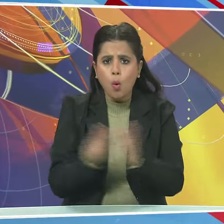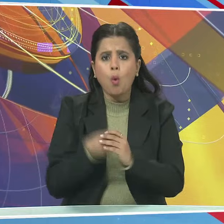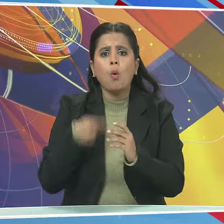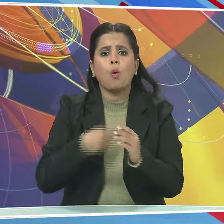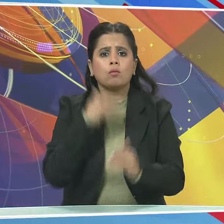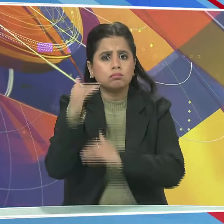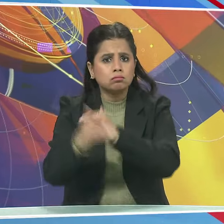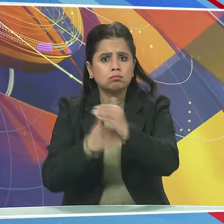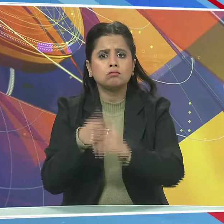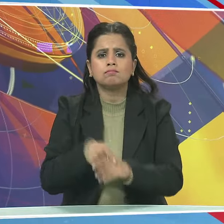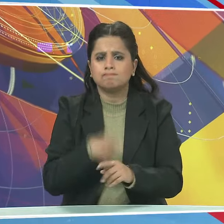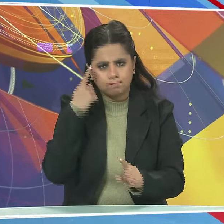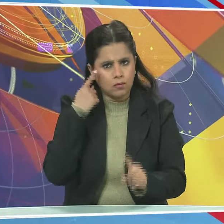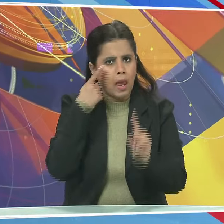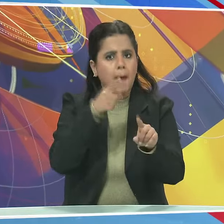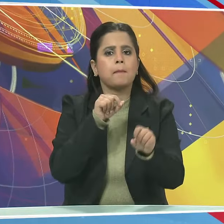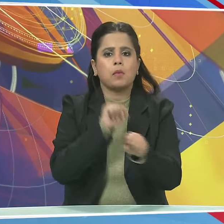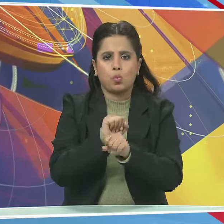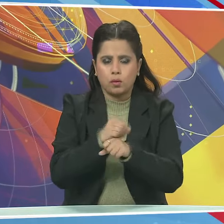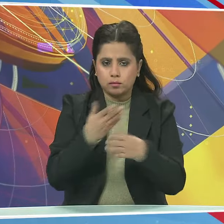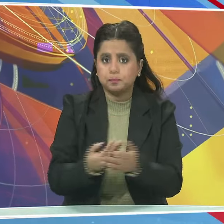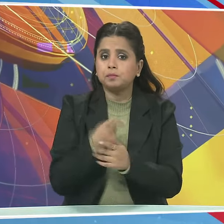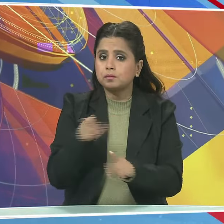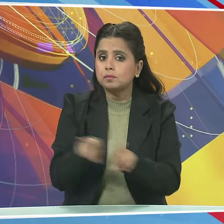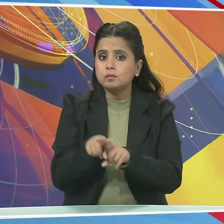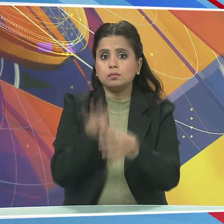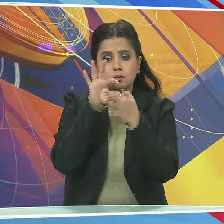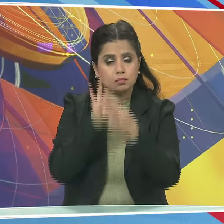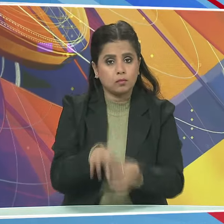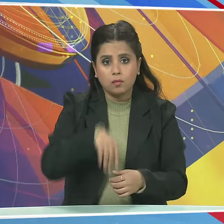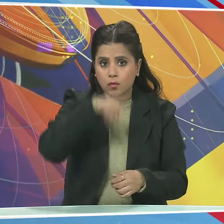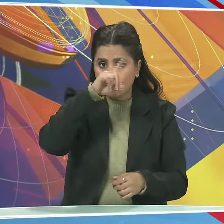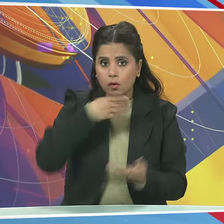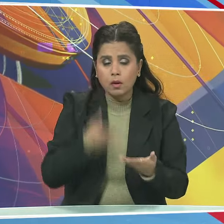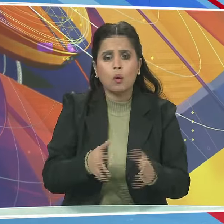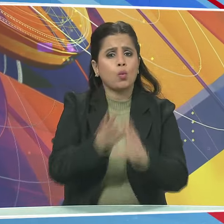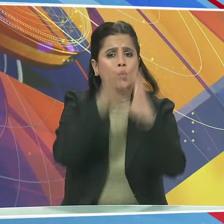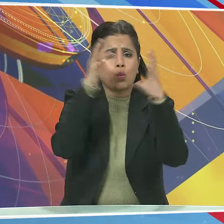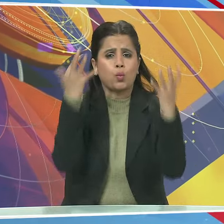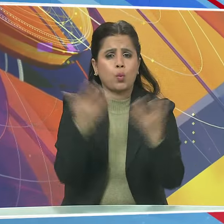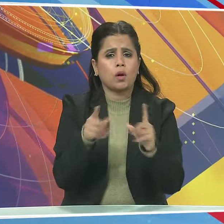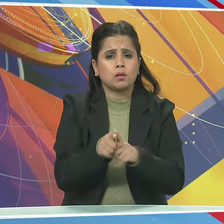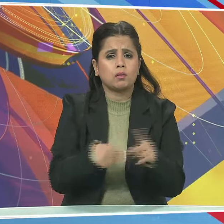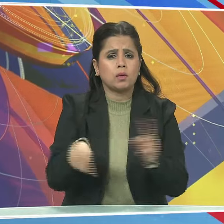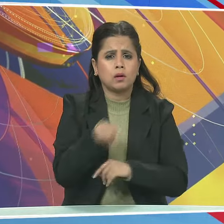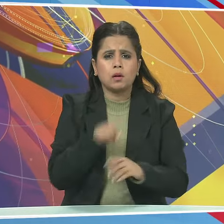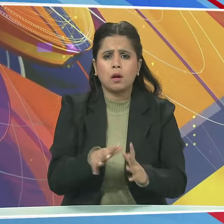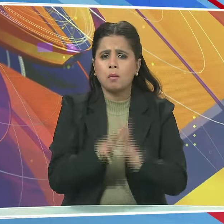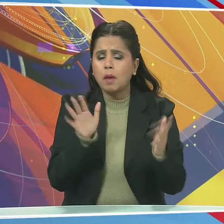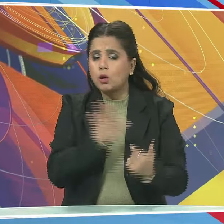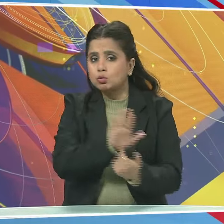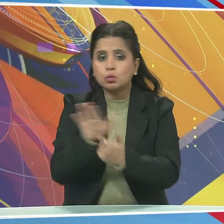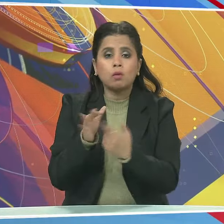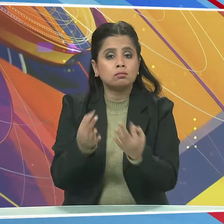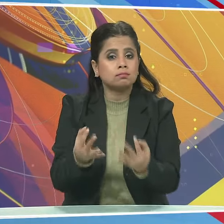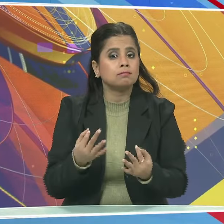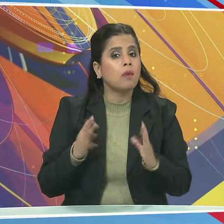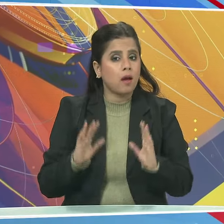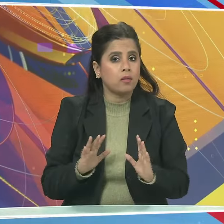पर काम किया जा रहा है इसी मार्क पर चलते हुए भारत दुनिया को भी एक नई दिशाद दे रहा है